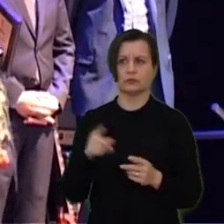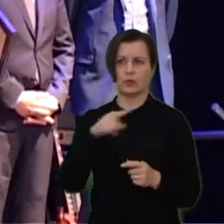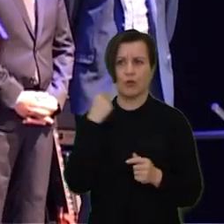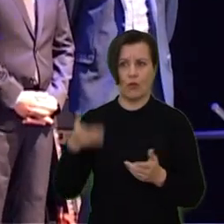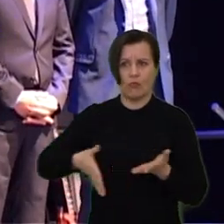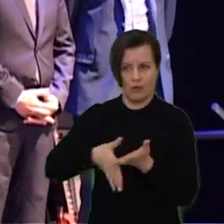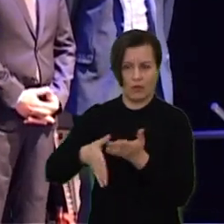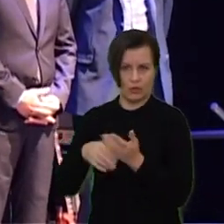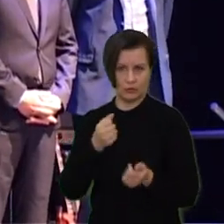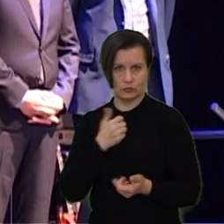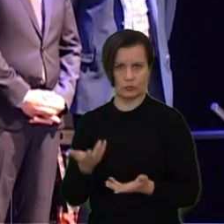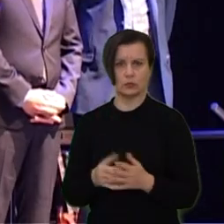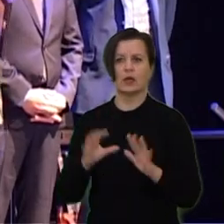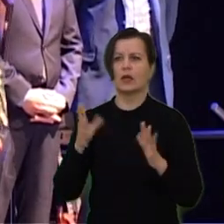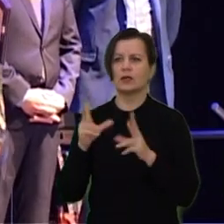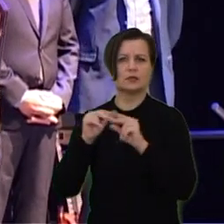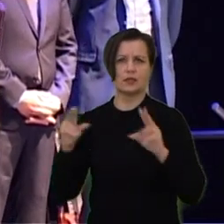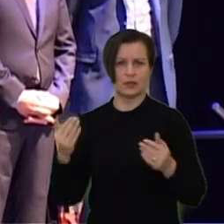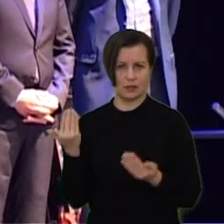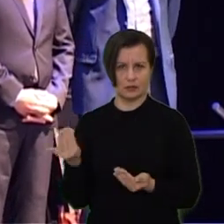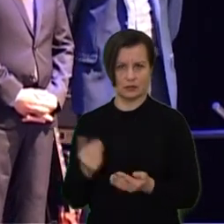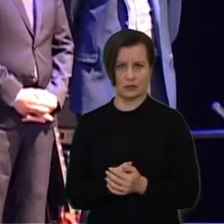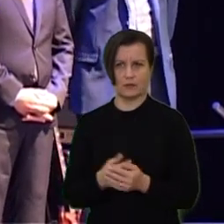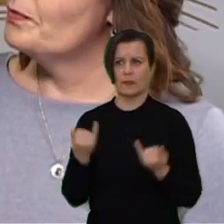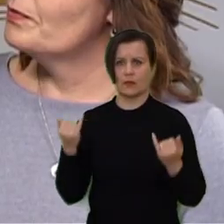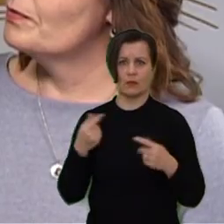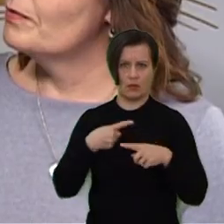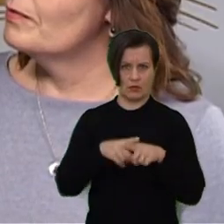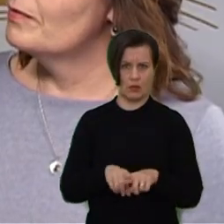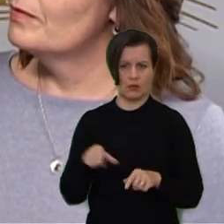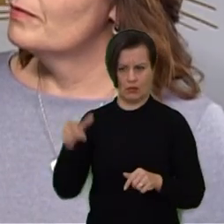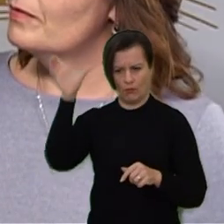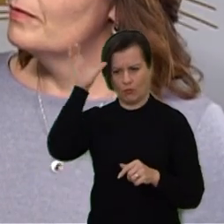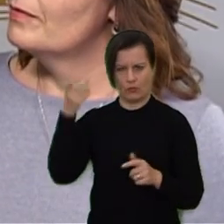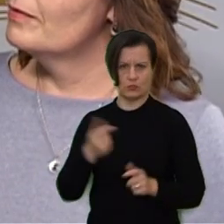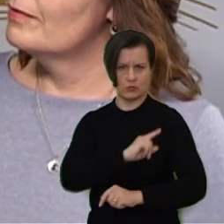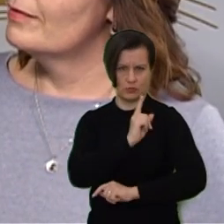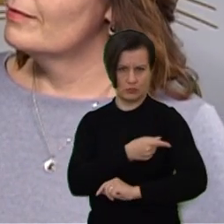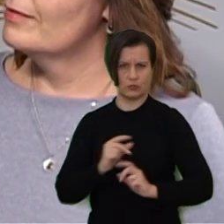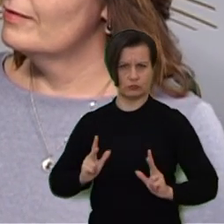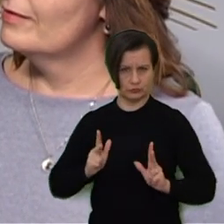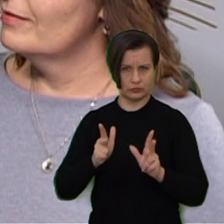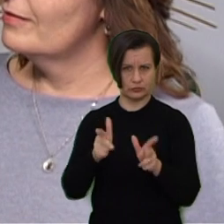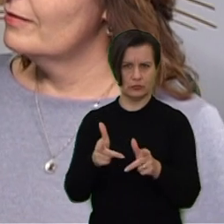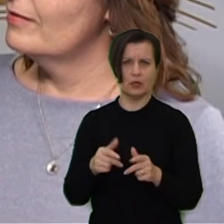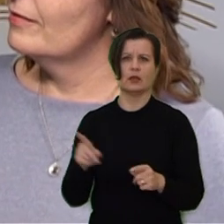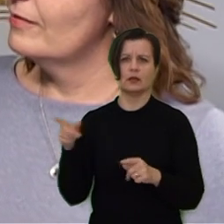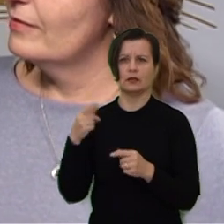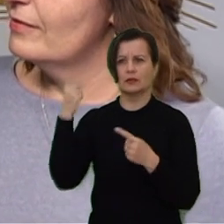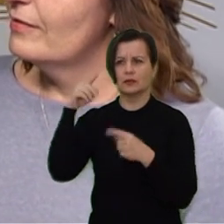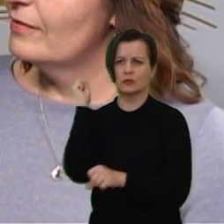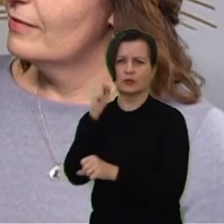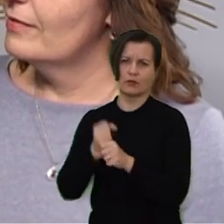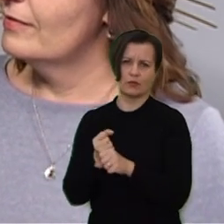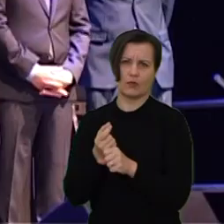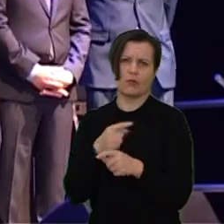daug turit pagalbininkų iš viso, kaip sekas ta mūka? Dabar technika galinga, technika prutinga, ne tiek daug kitų